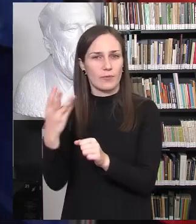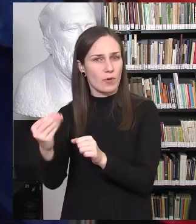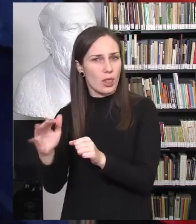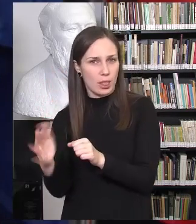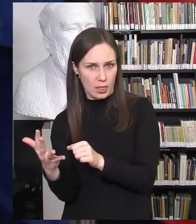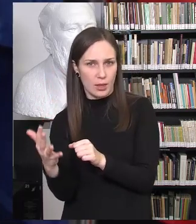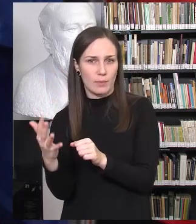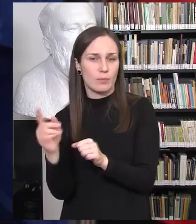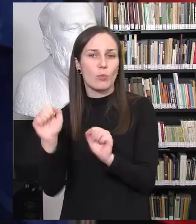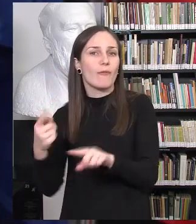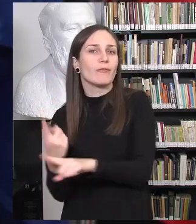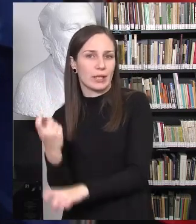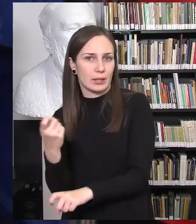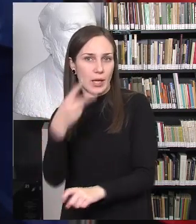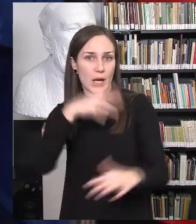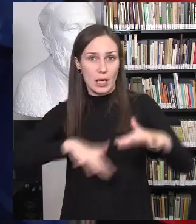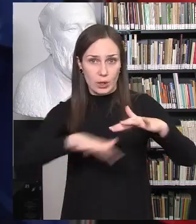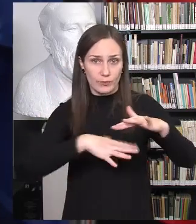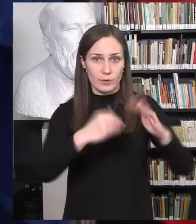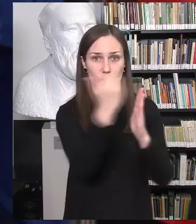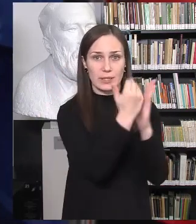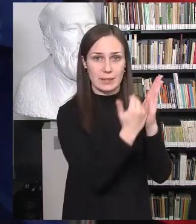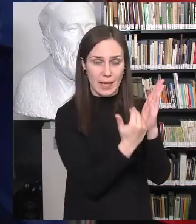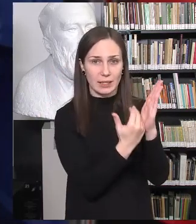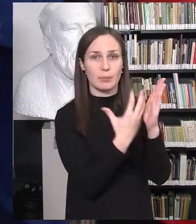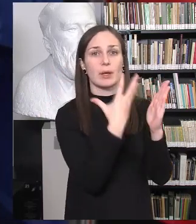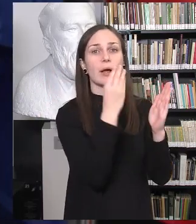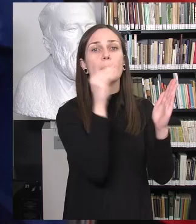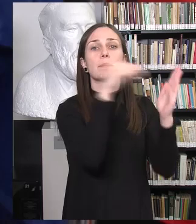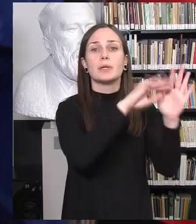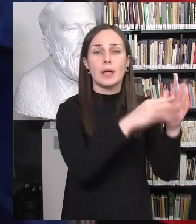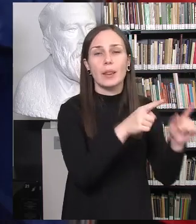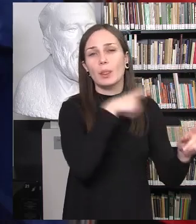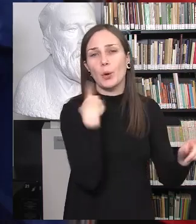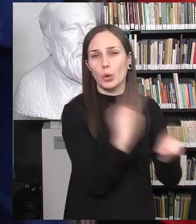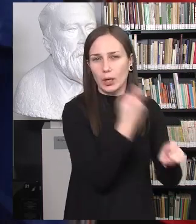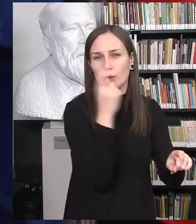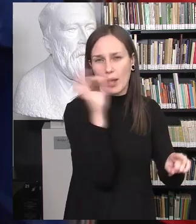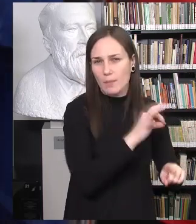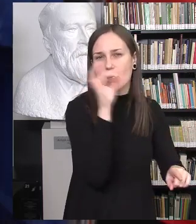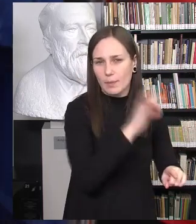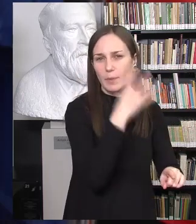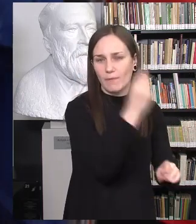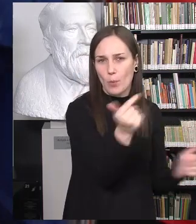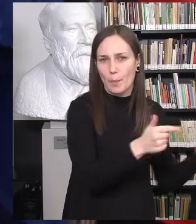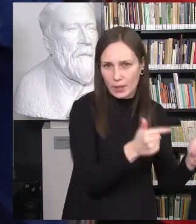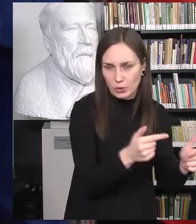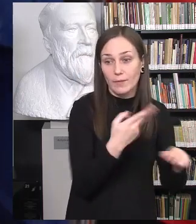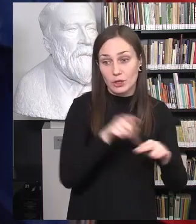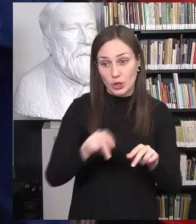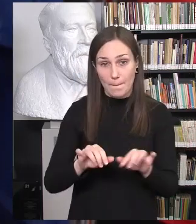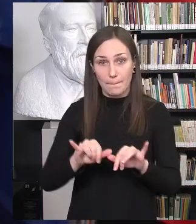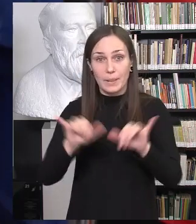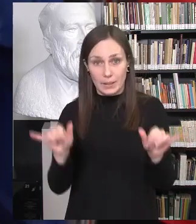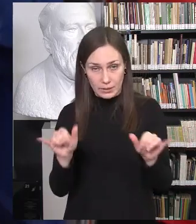gali būti ir vieną kartą. Lietuvos įstatymuose patyčias yra apibriežtas kaip daug kartų pasigartojantis reiškinys. Tai čia šiek tiek platesnės yra, dėl to